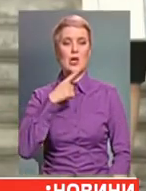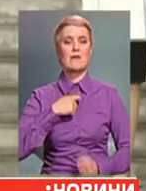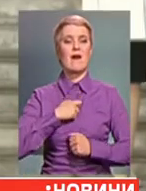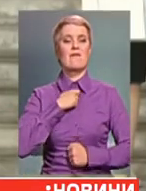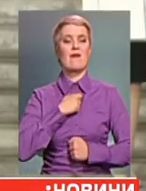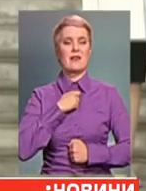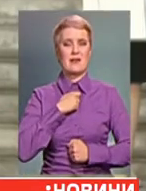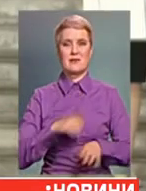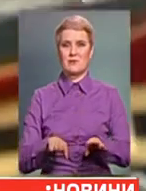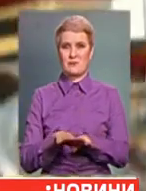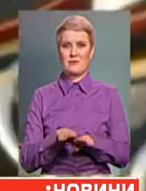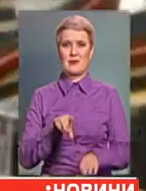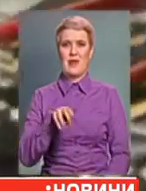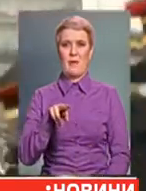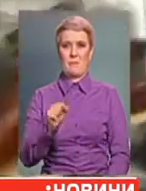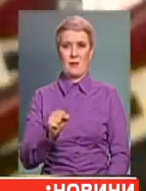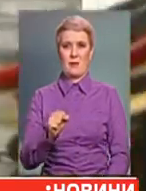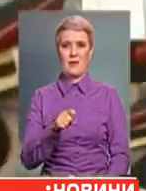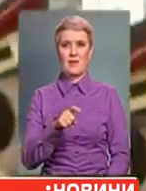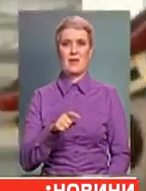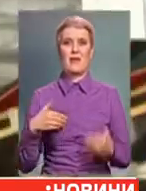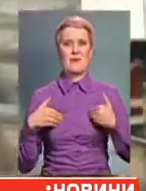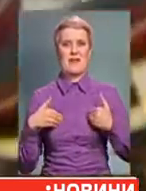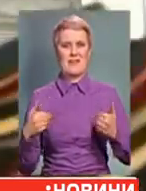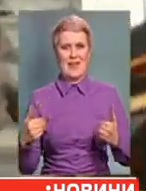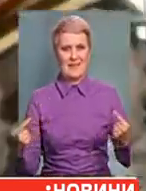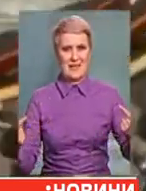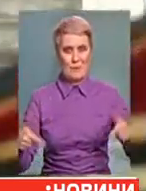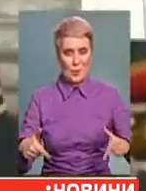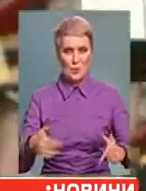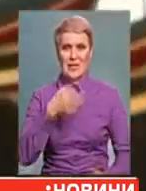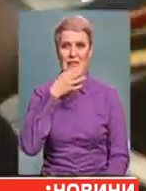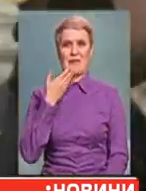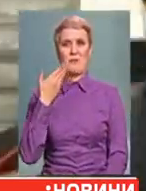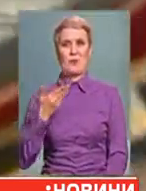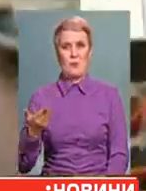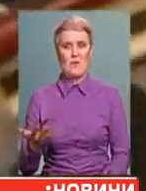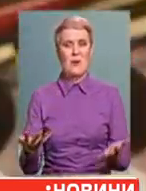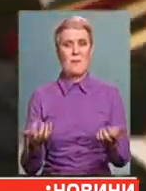– одяг візитів у Трампа. Дублер привітав запрошених, виглосив промову і прийняв парад.